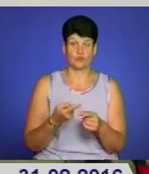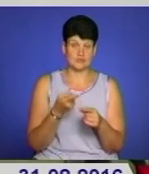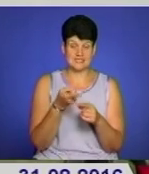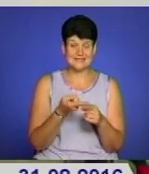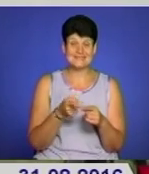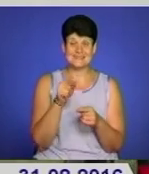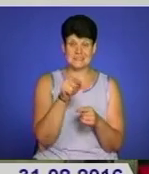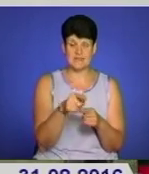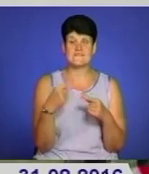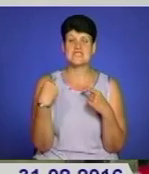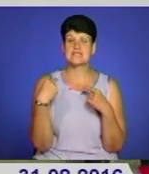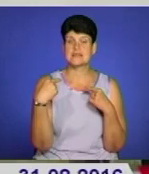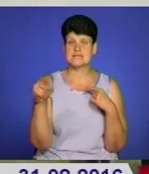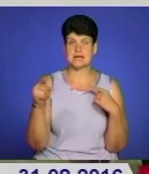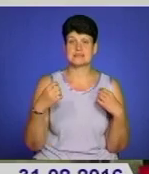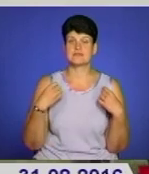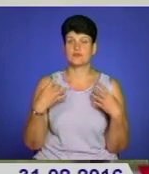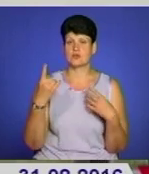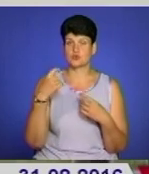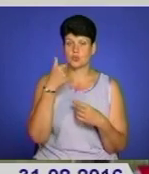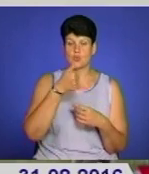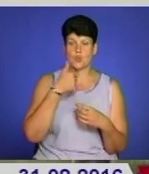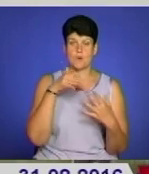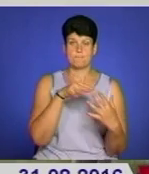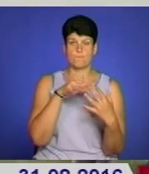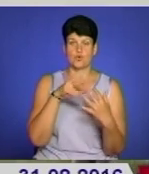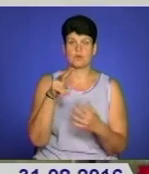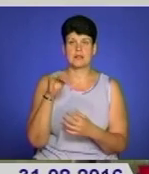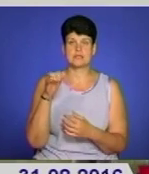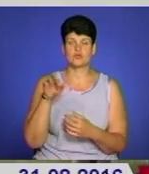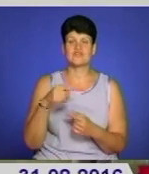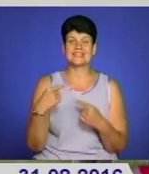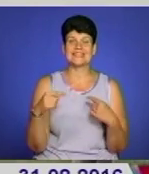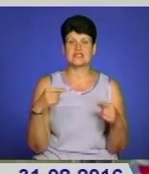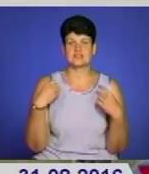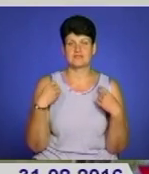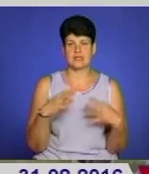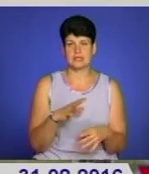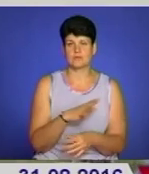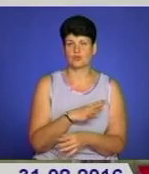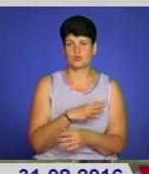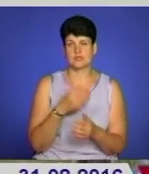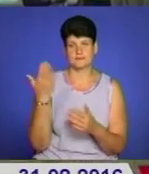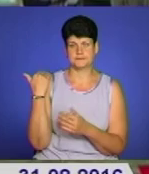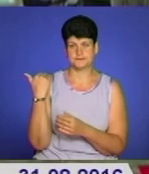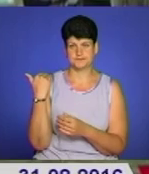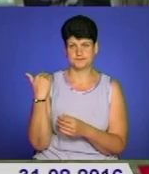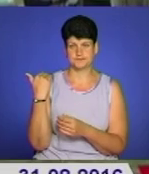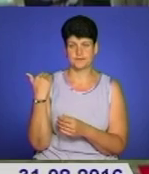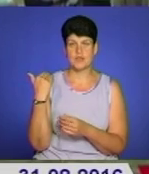відрізняється святкування сторіччя бою на Лисоні від інших свят, які відбувалися до цього часу.